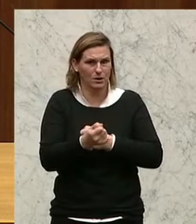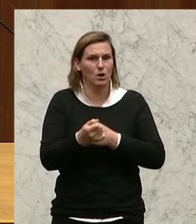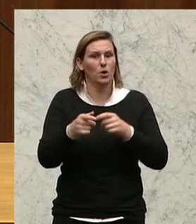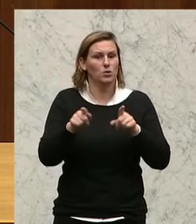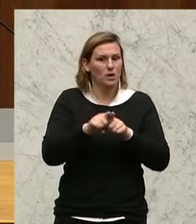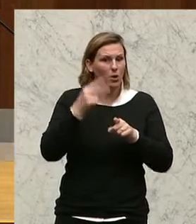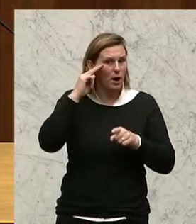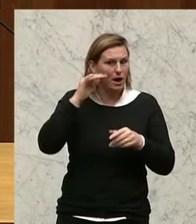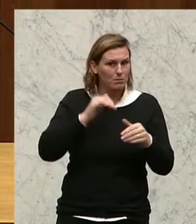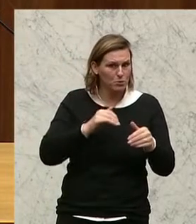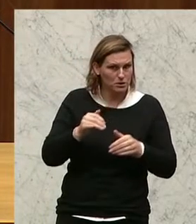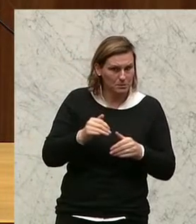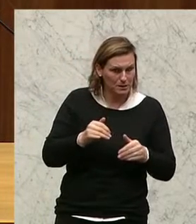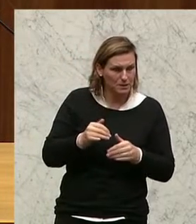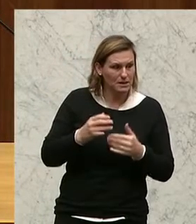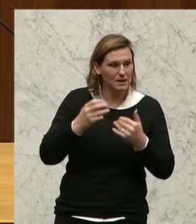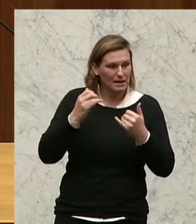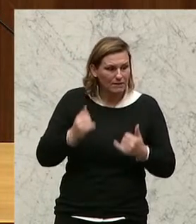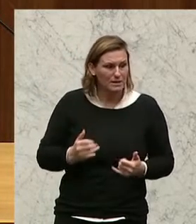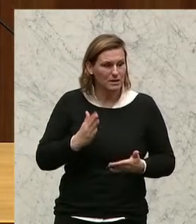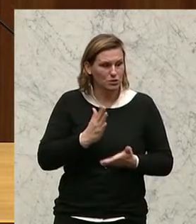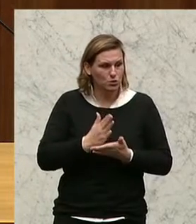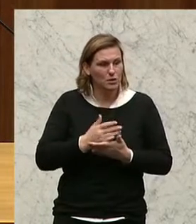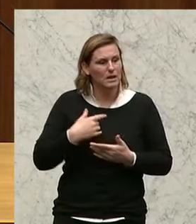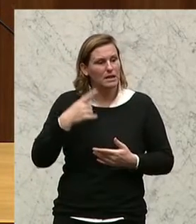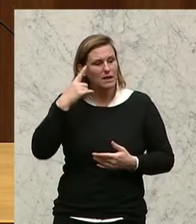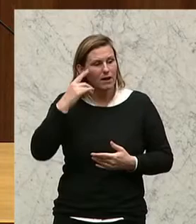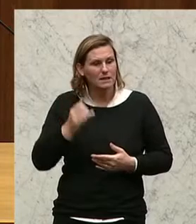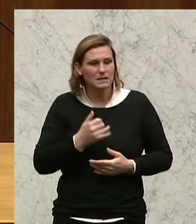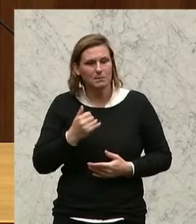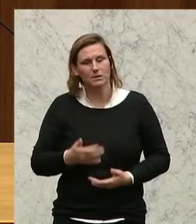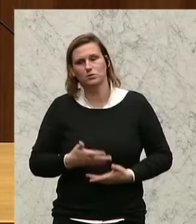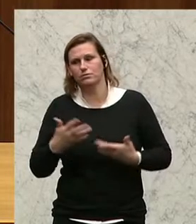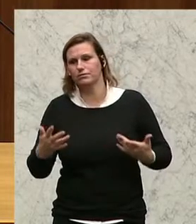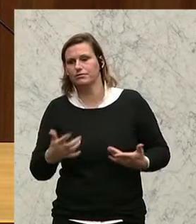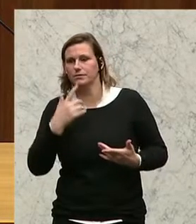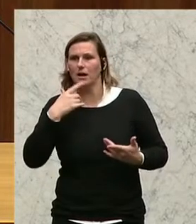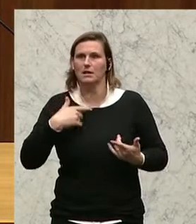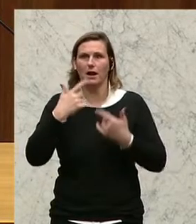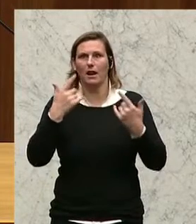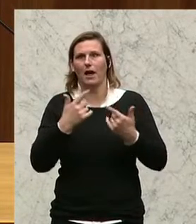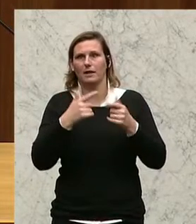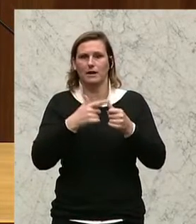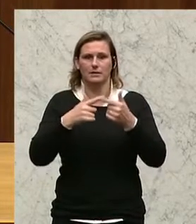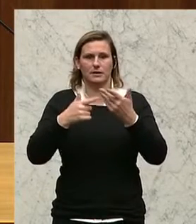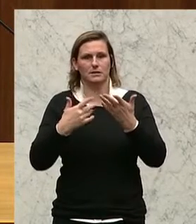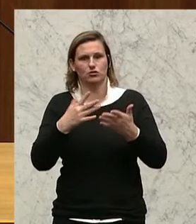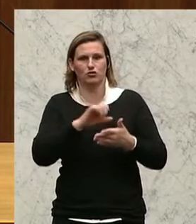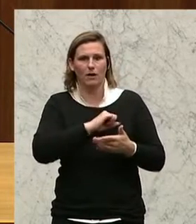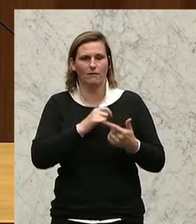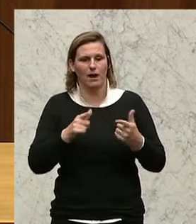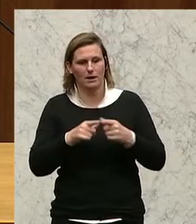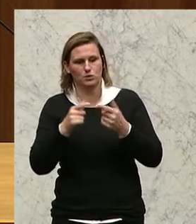Bundesminister, wenn Sie sich jetzt schon so, bei Ihnen ist es halt immer so, Sie stellen sich dann immer hin und erklären, was Sie nicht alles geschafft haben und was Sie nicht alles